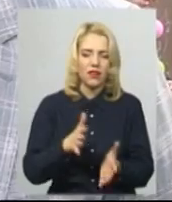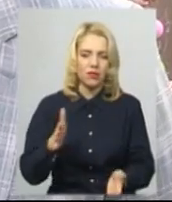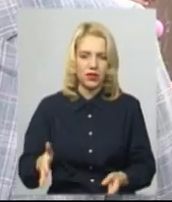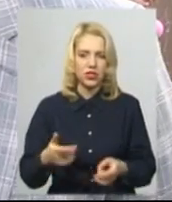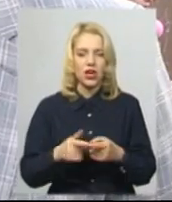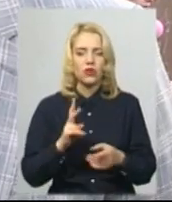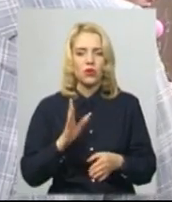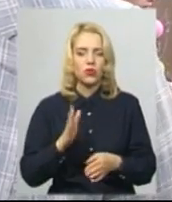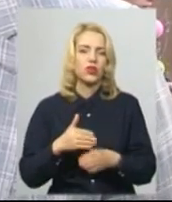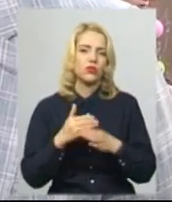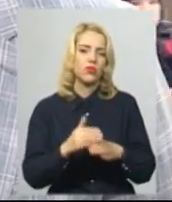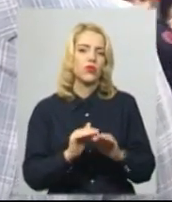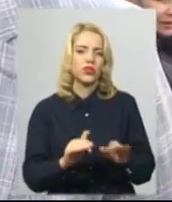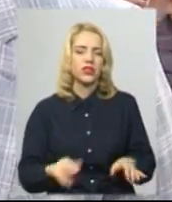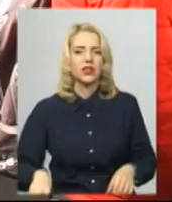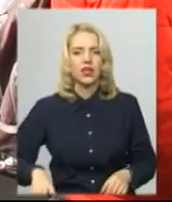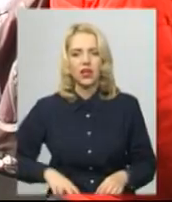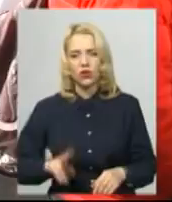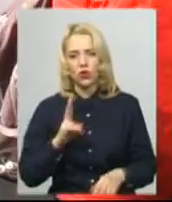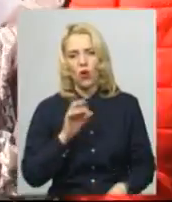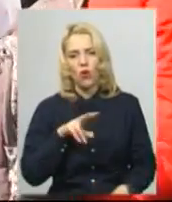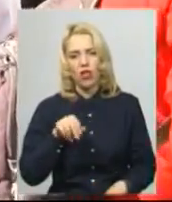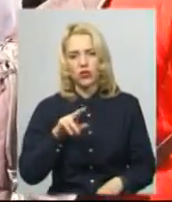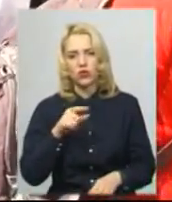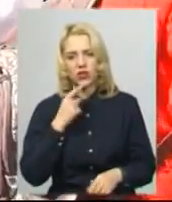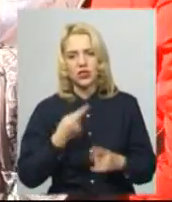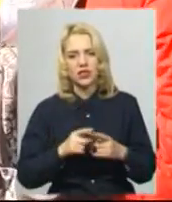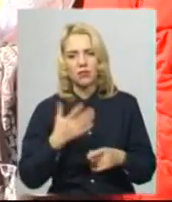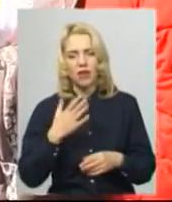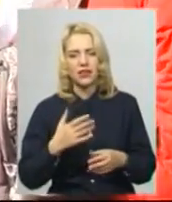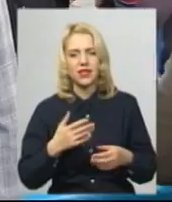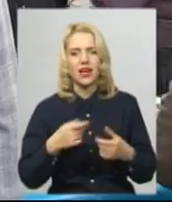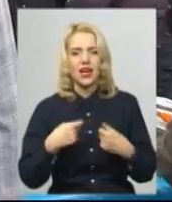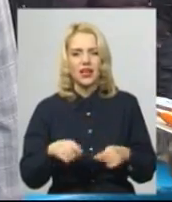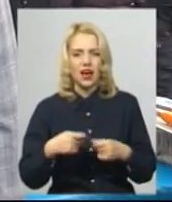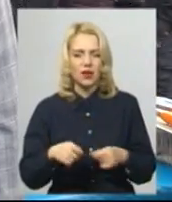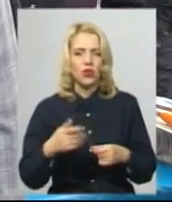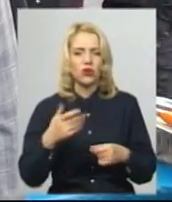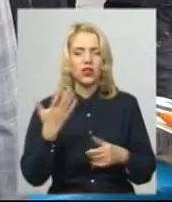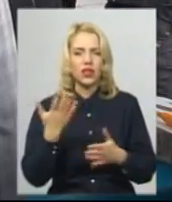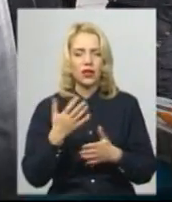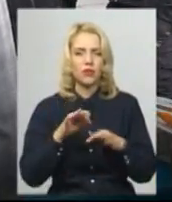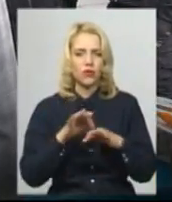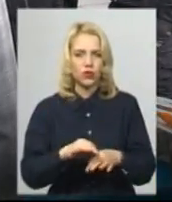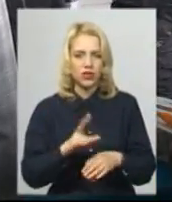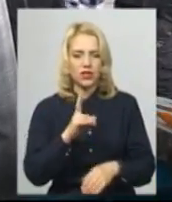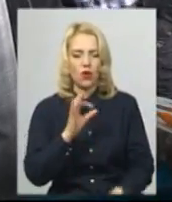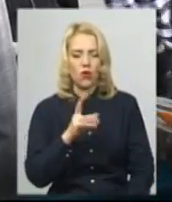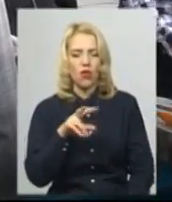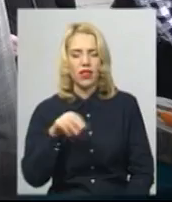дітям. Директор коледжу Вадим Овчарук каже, це п'ятий ярмарок, який проводиться у коледжі. П'ятий рік поспіль ми відвідуємо